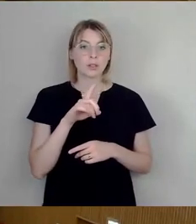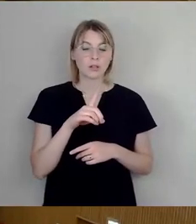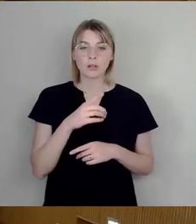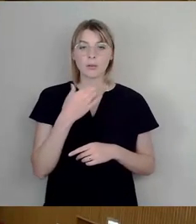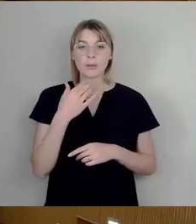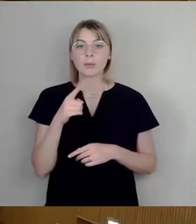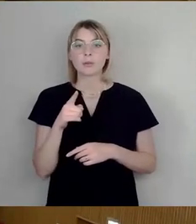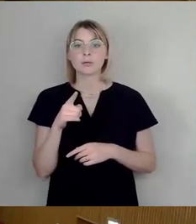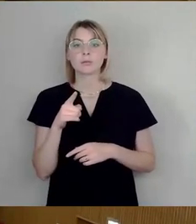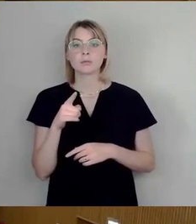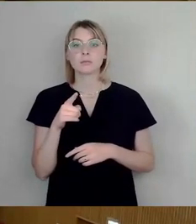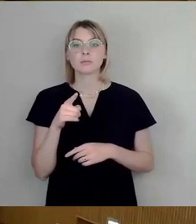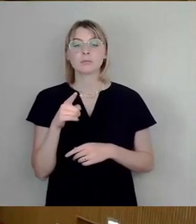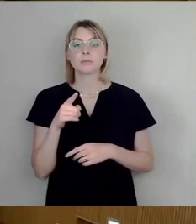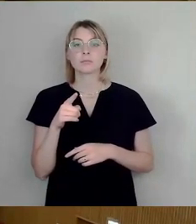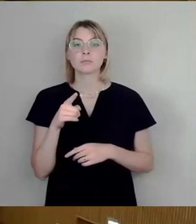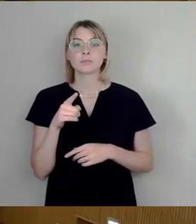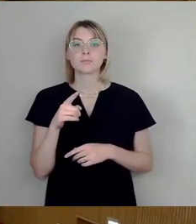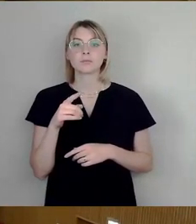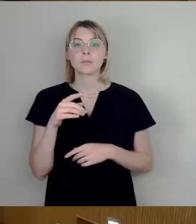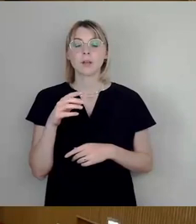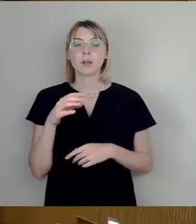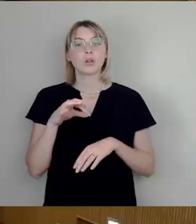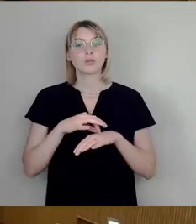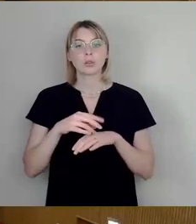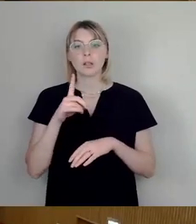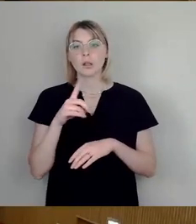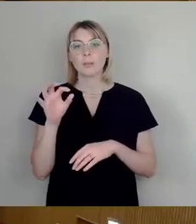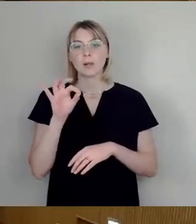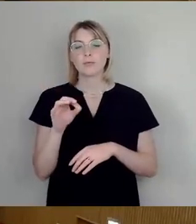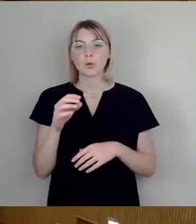Dann Herr Dr. Deppe für die Fraktion Bündnis 90 Die Grünen.